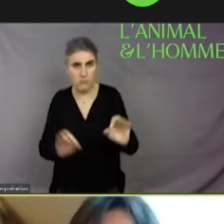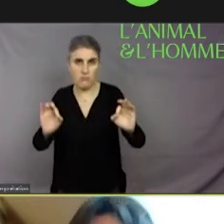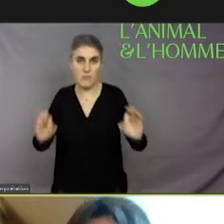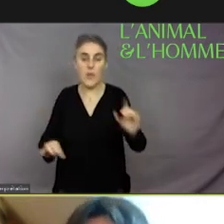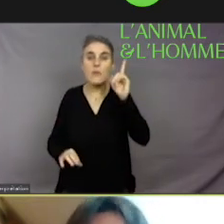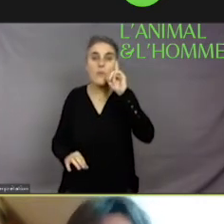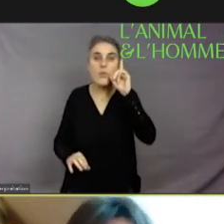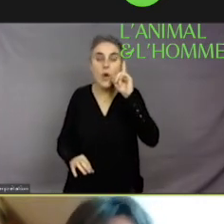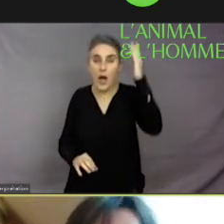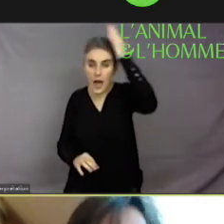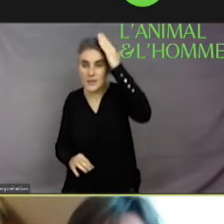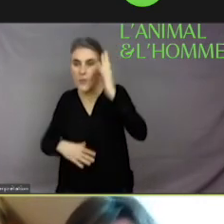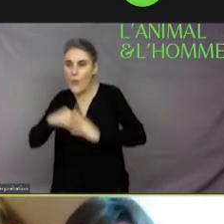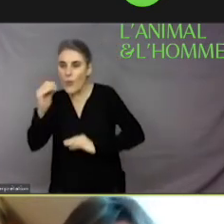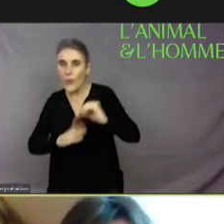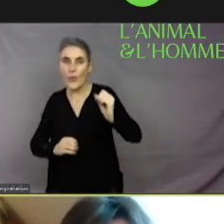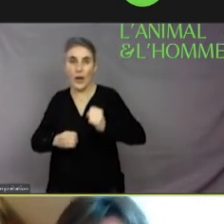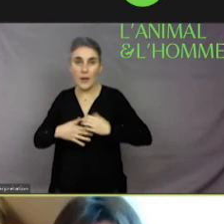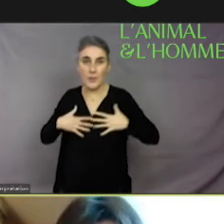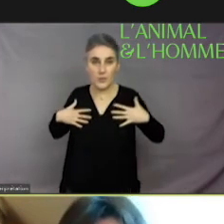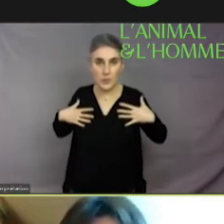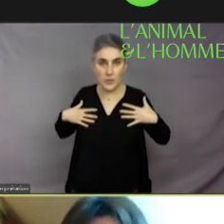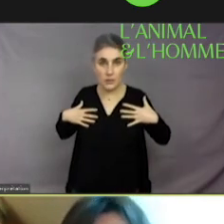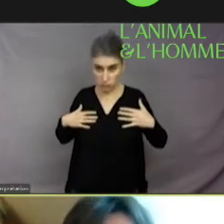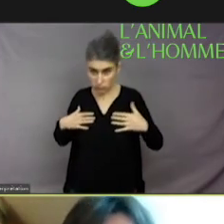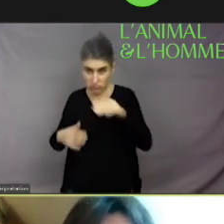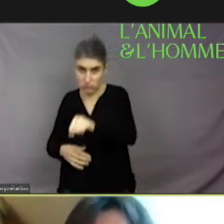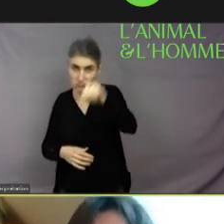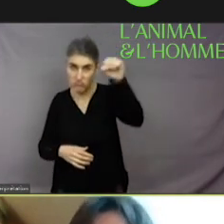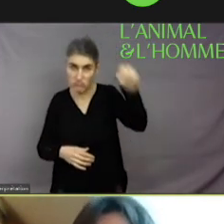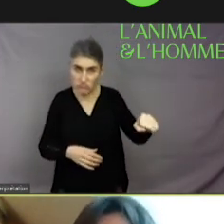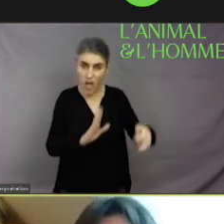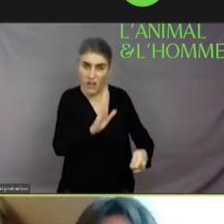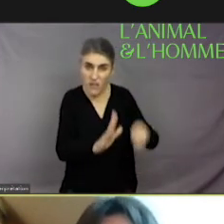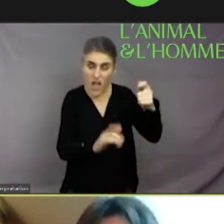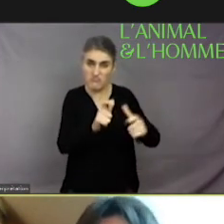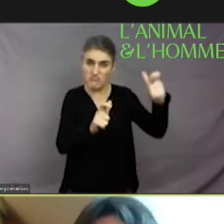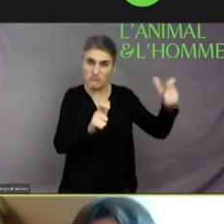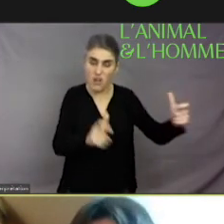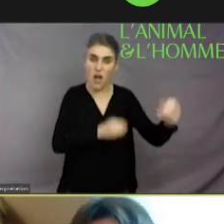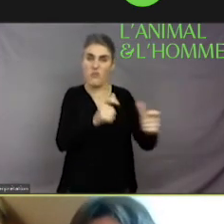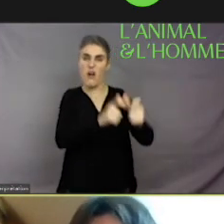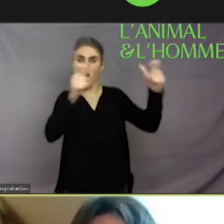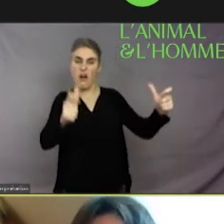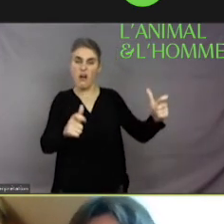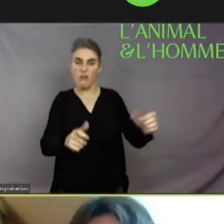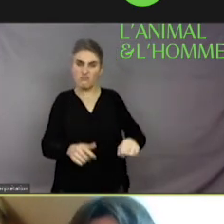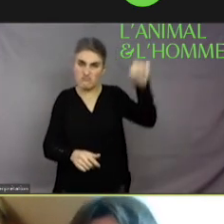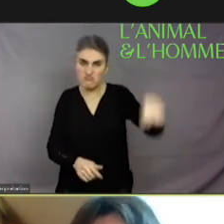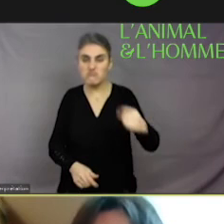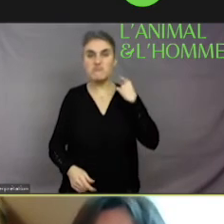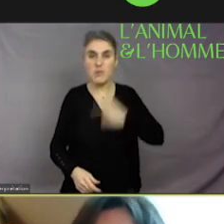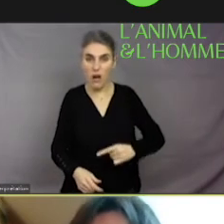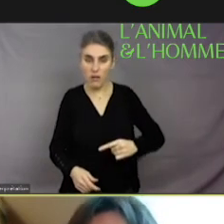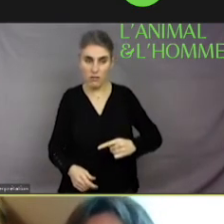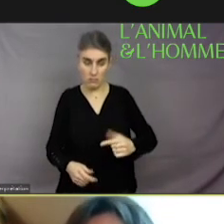être ni heureux ni épanoui dans un abattoir ou dans un élevage industriel tel que nous les connaissons aujourd